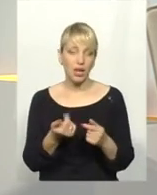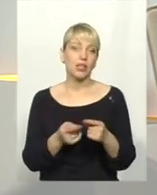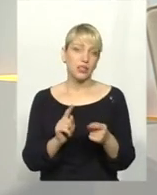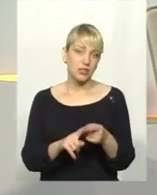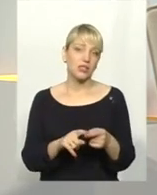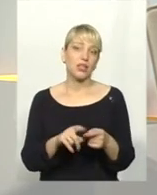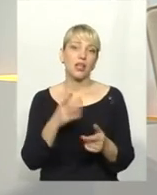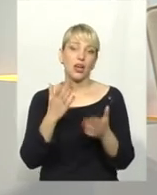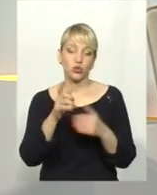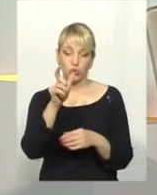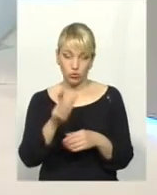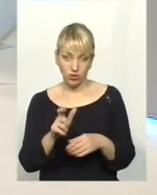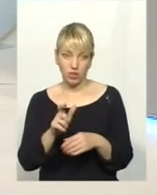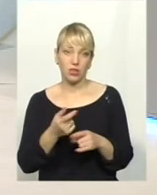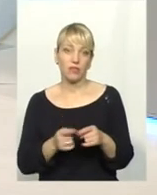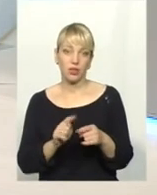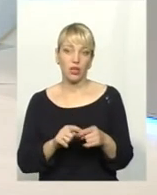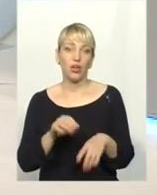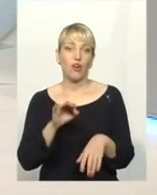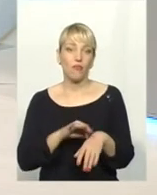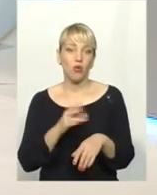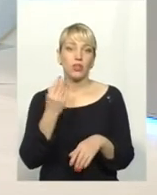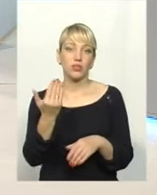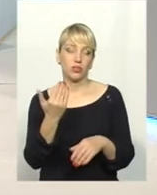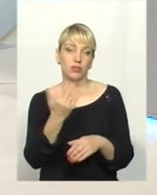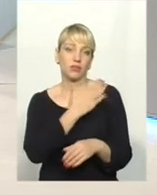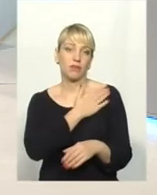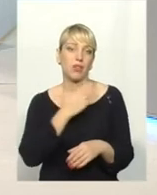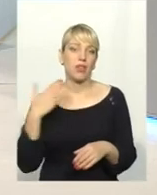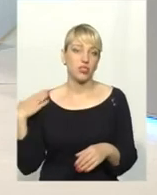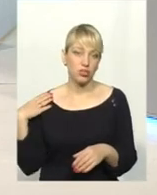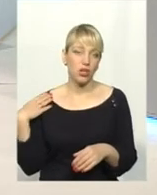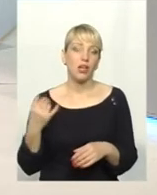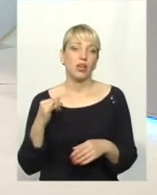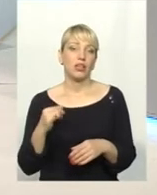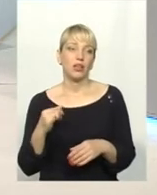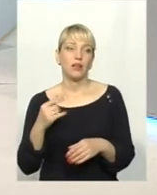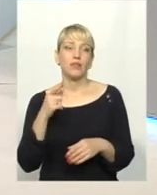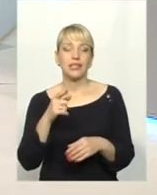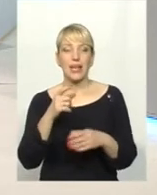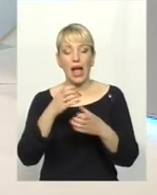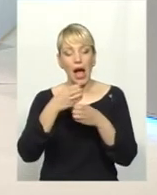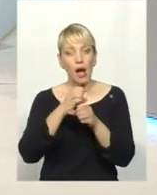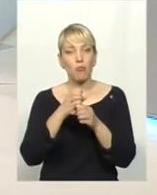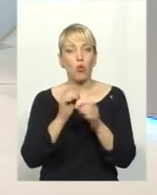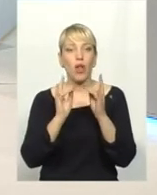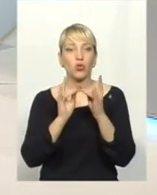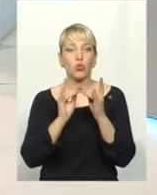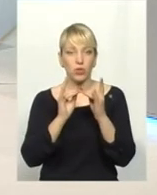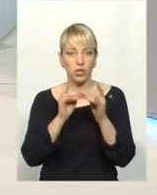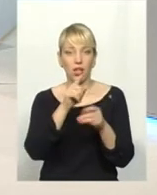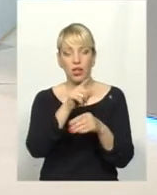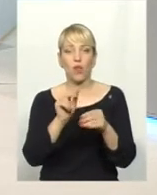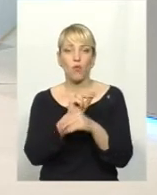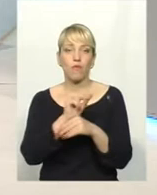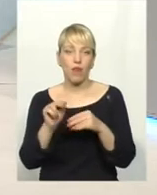більшості випадків це амбулаторне лікування, а амбулаторне лікування, воно в нас не безкоштовне, за рахунок пацієнта.